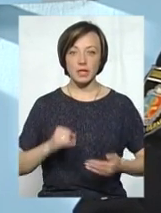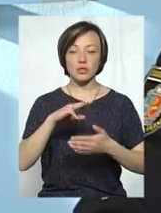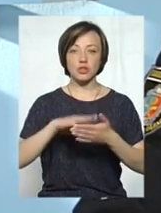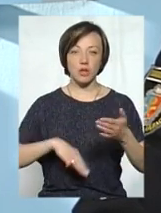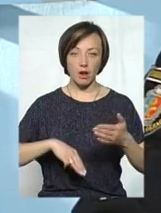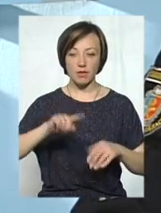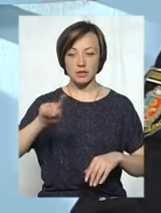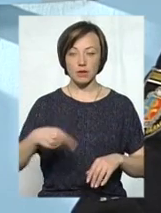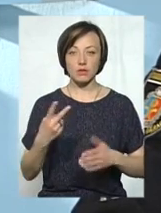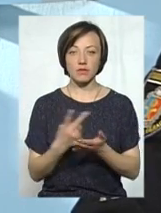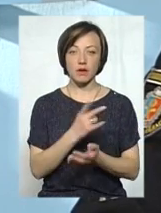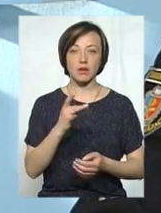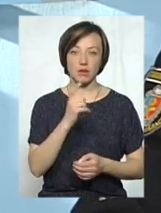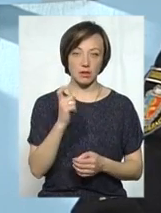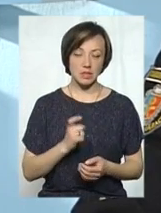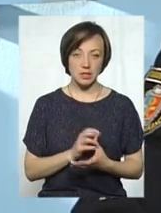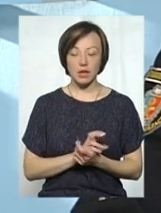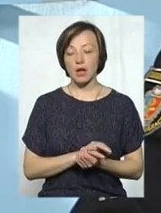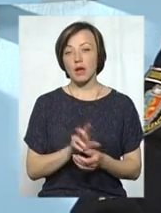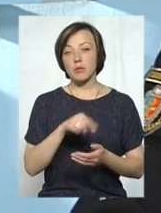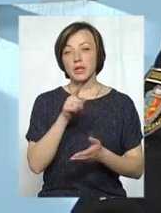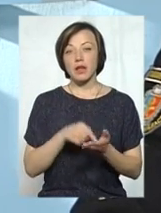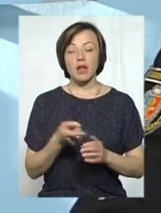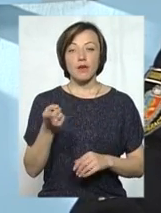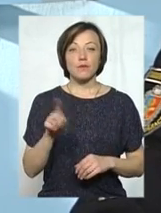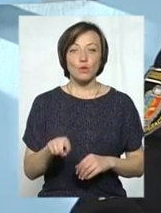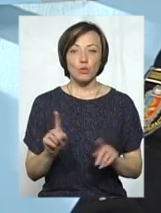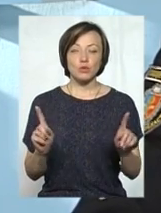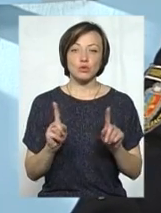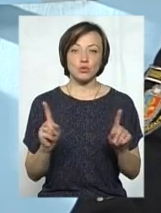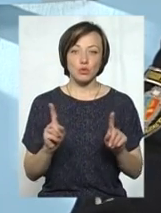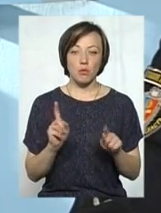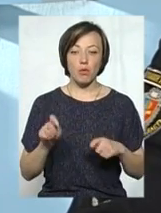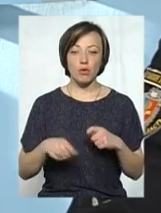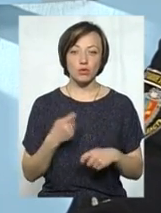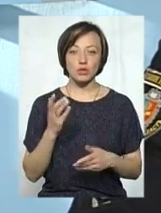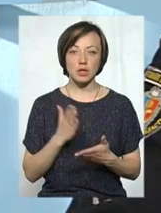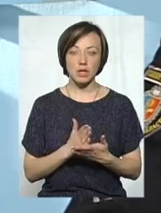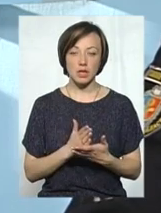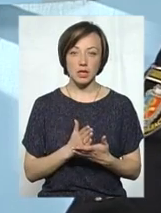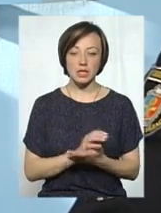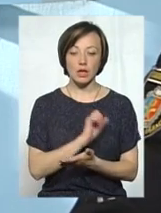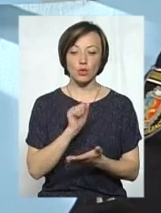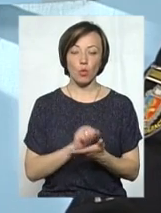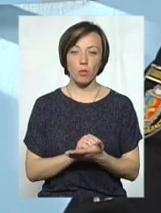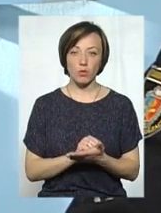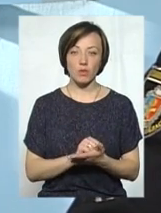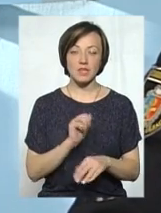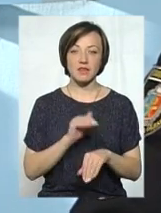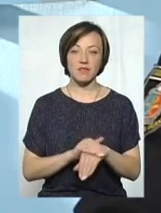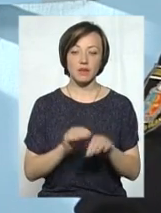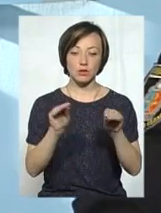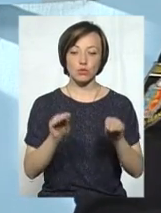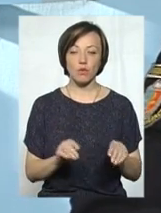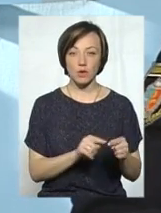сягується по двійному розмірі. Але питання в тому, що порушення є задокументовані, зафіксовані.